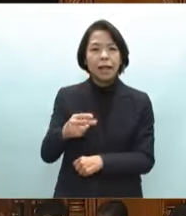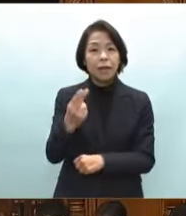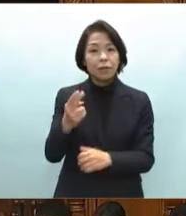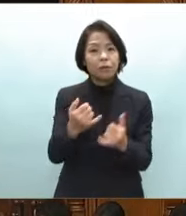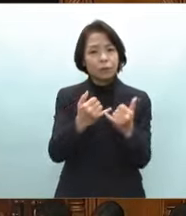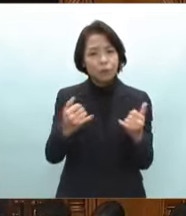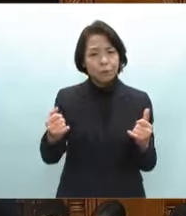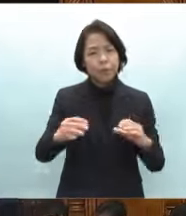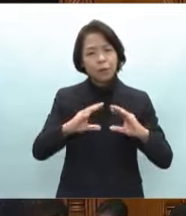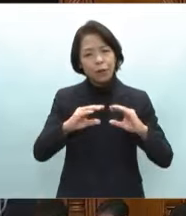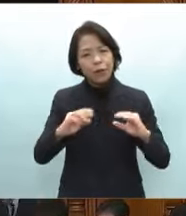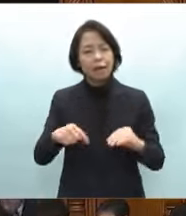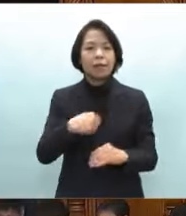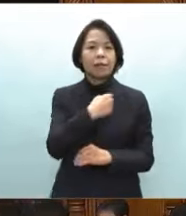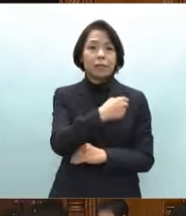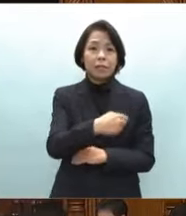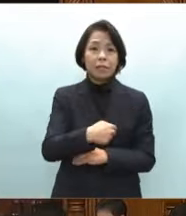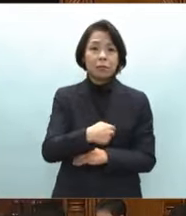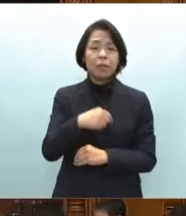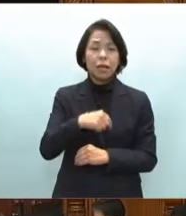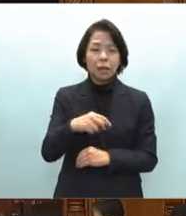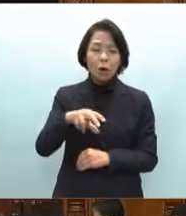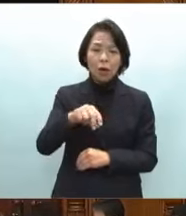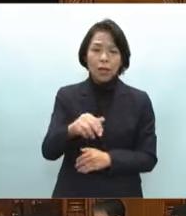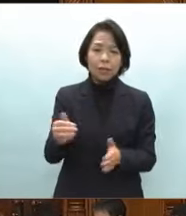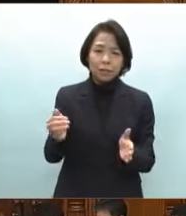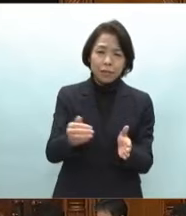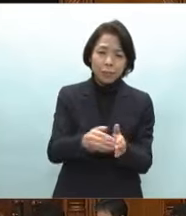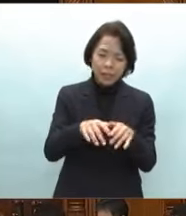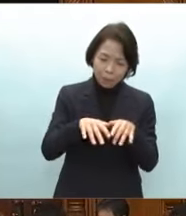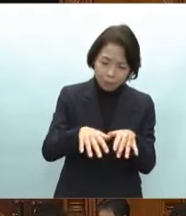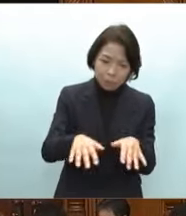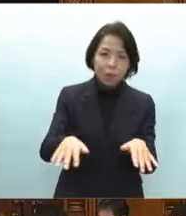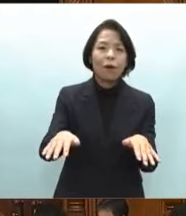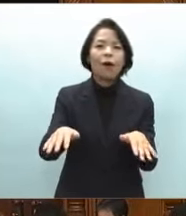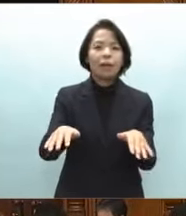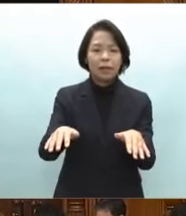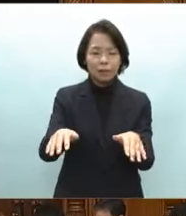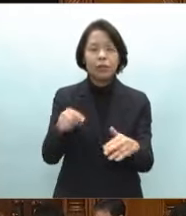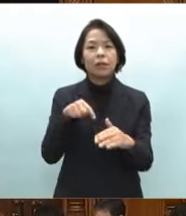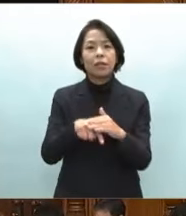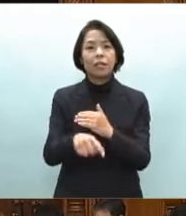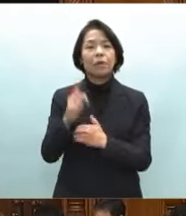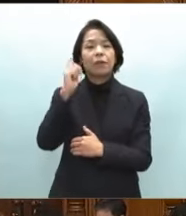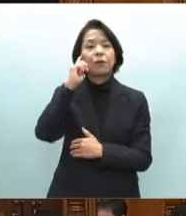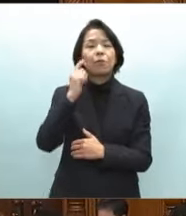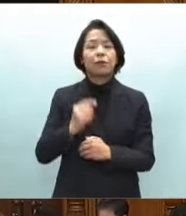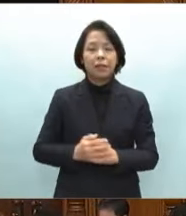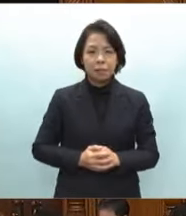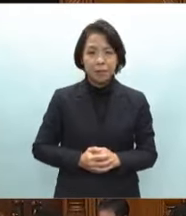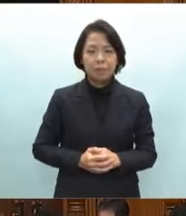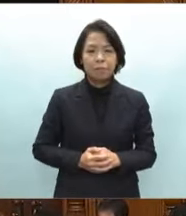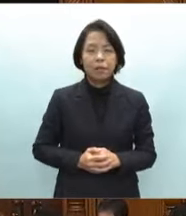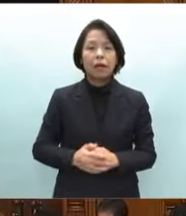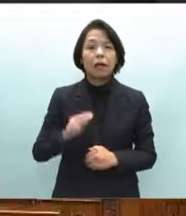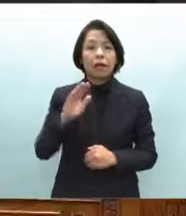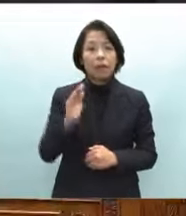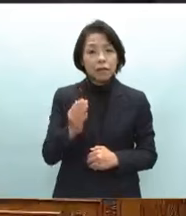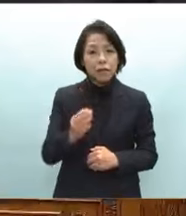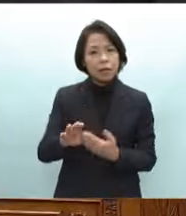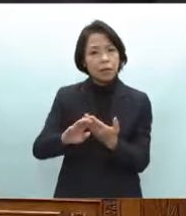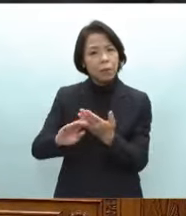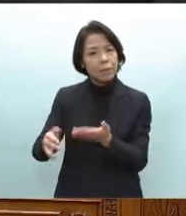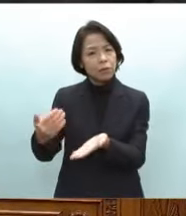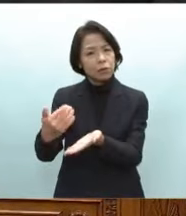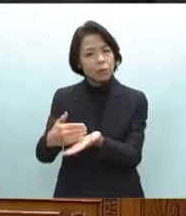優しい気持ちはその土にまでも深く染み込んでいるという意味でしょうしかし一説